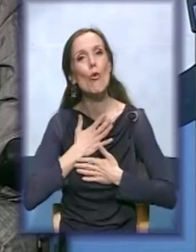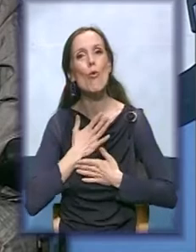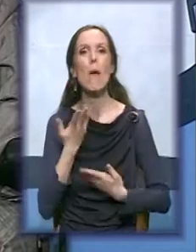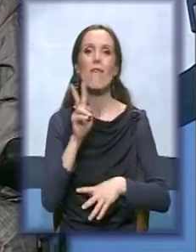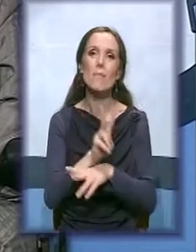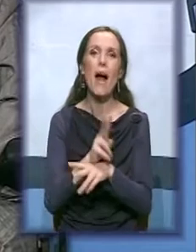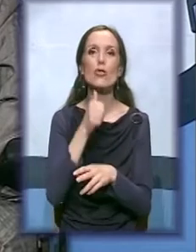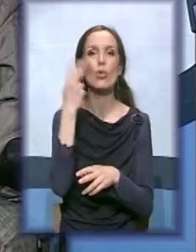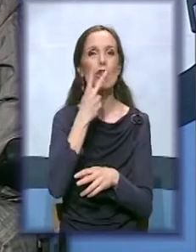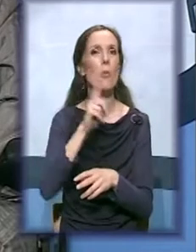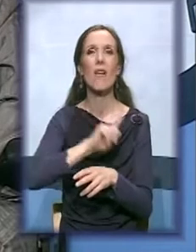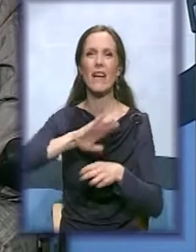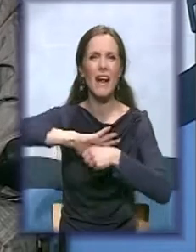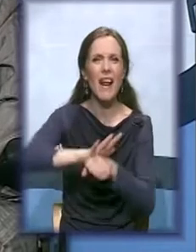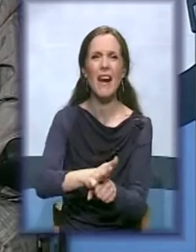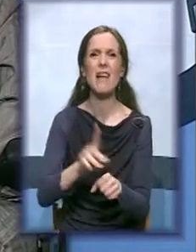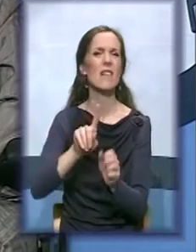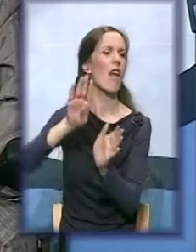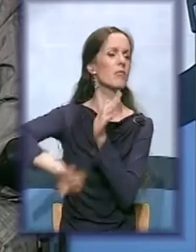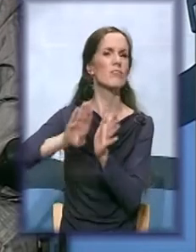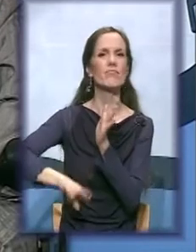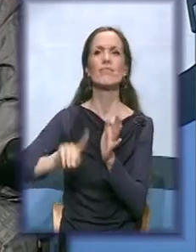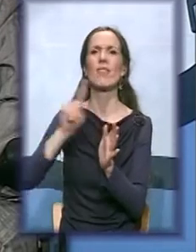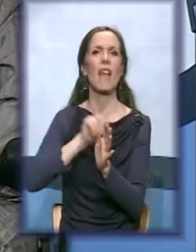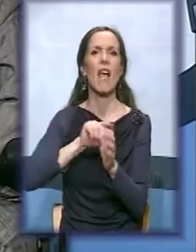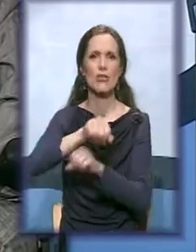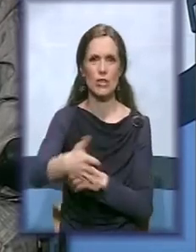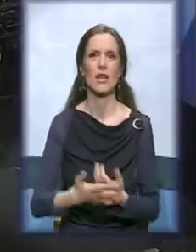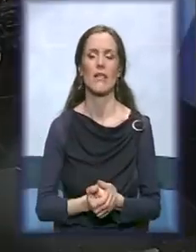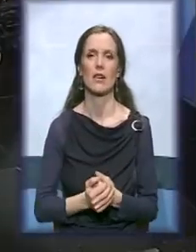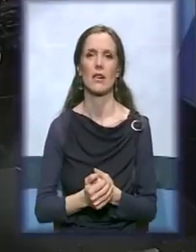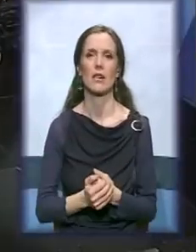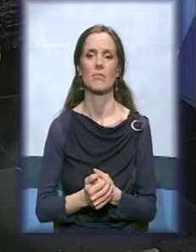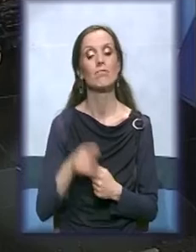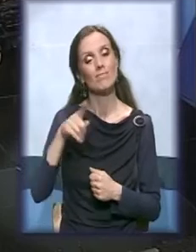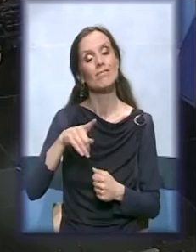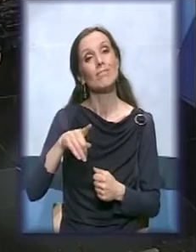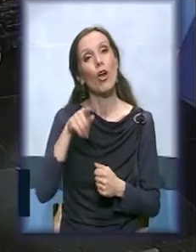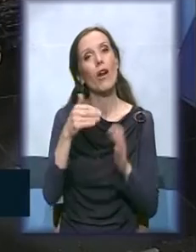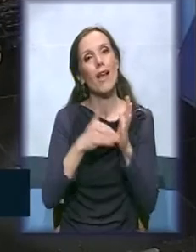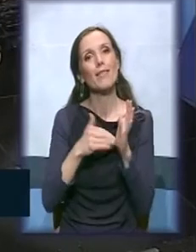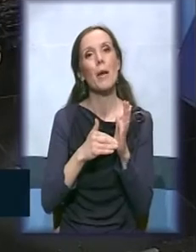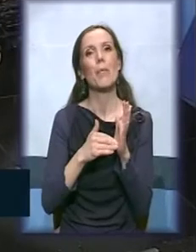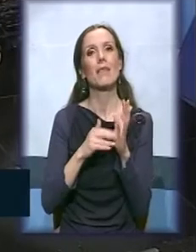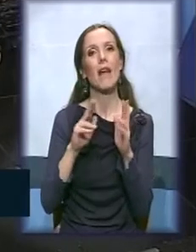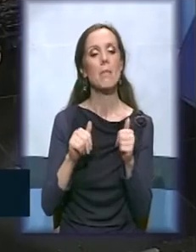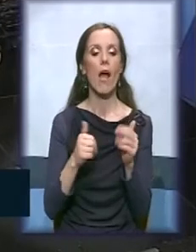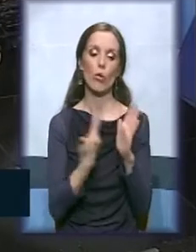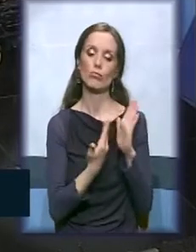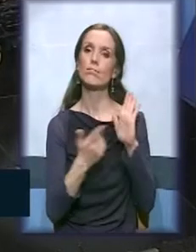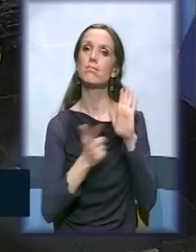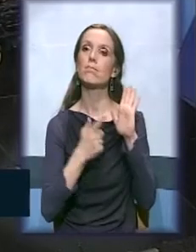nasilje, ne zanemarivanje, ne zloostavljanje i da imaju na osnovu čega da se pozovu